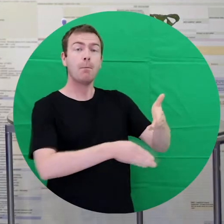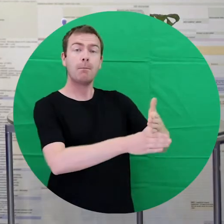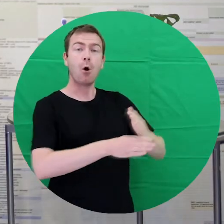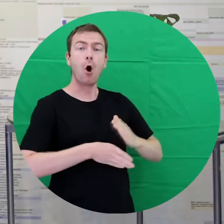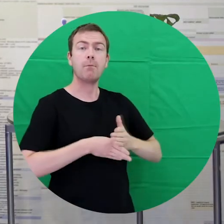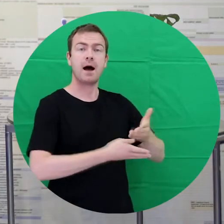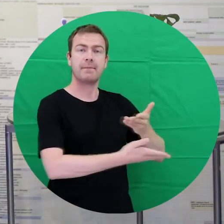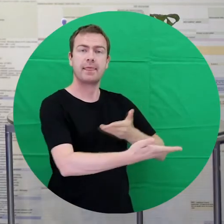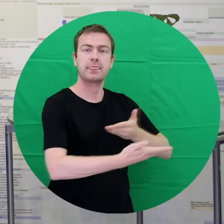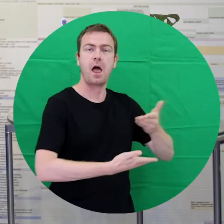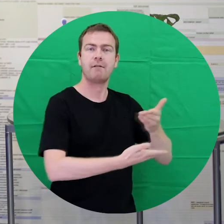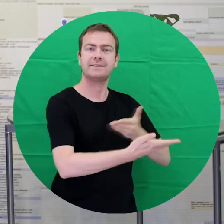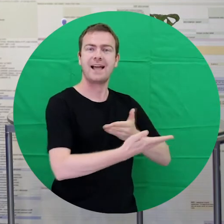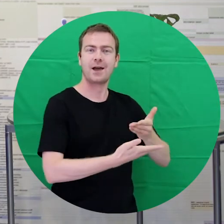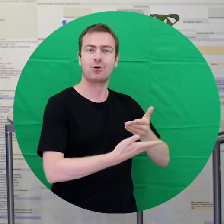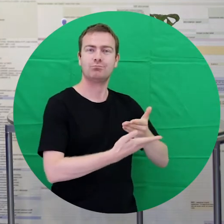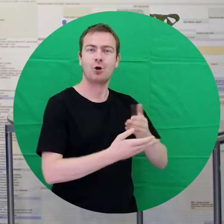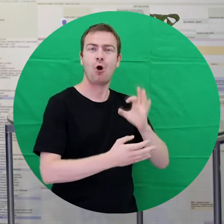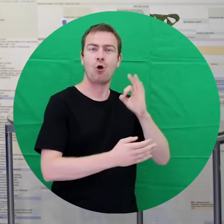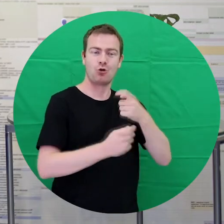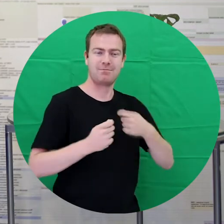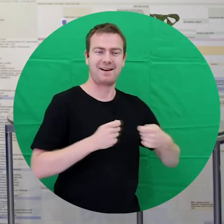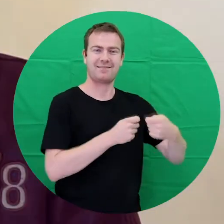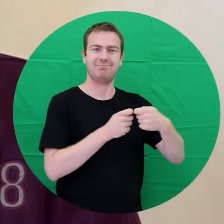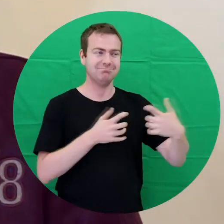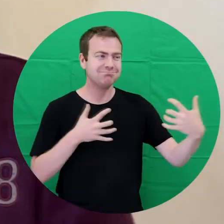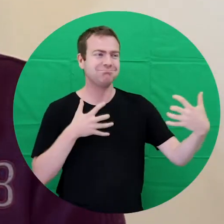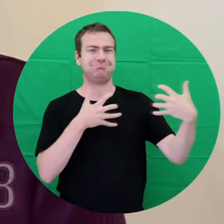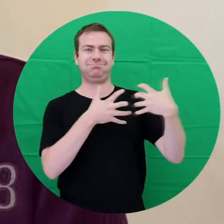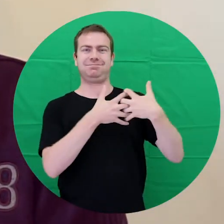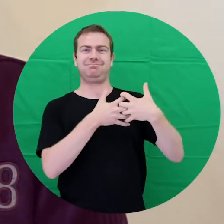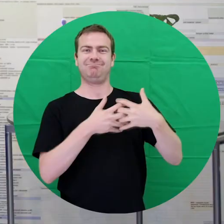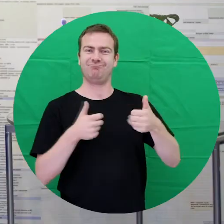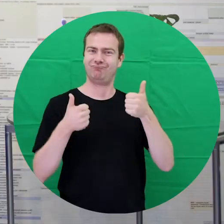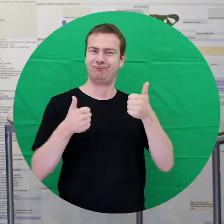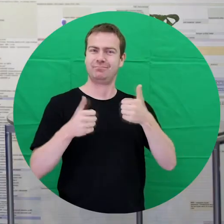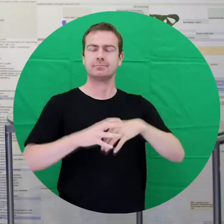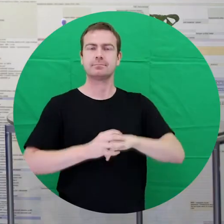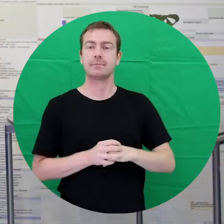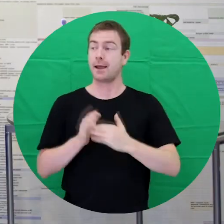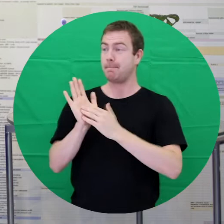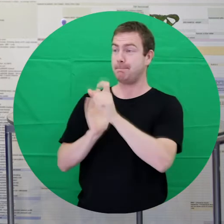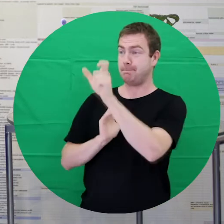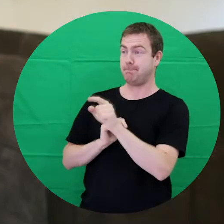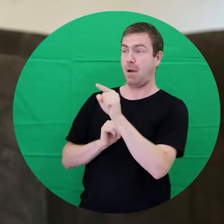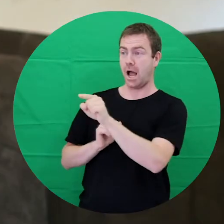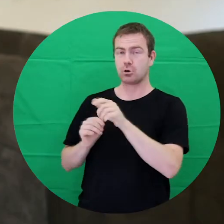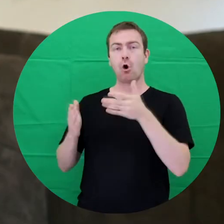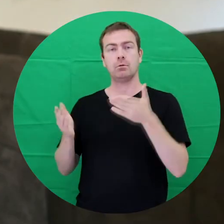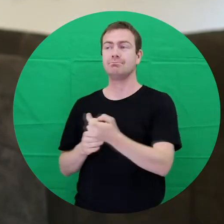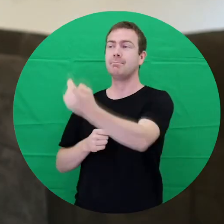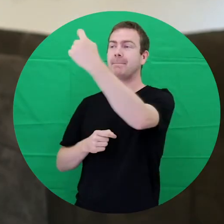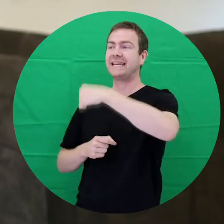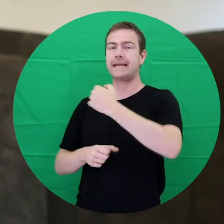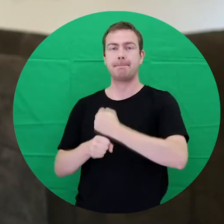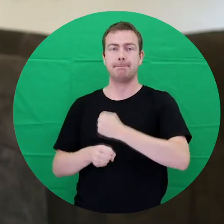Navzájom si pomáhame a doplňame sa. Sme dobrí parťáci. Tak Majko je